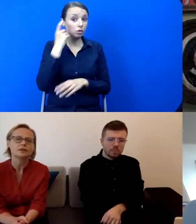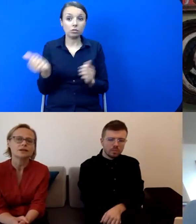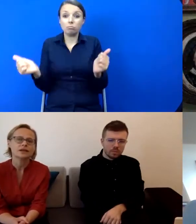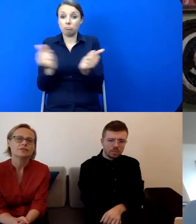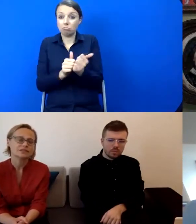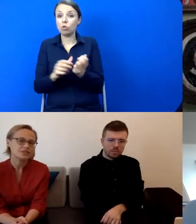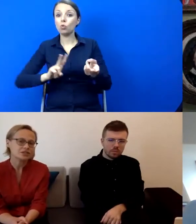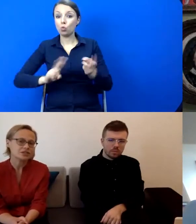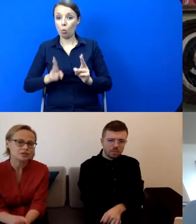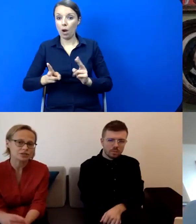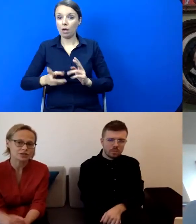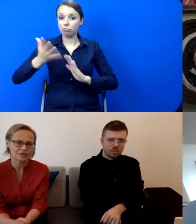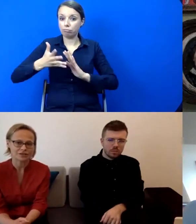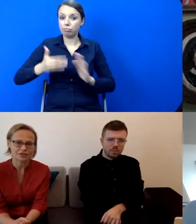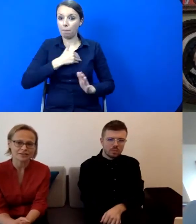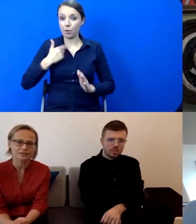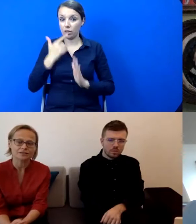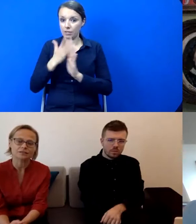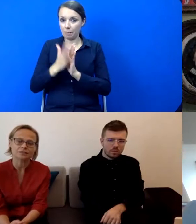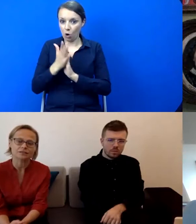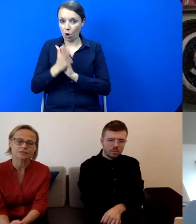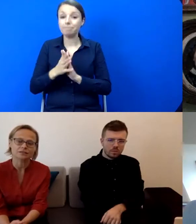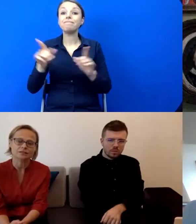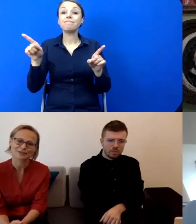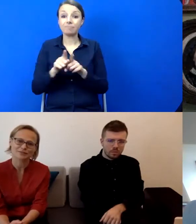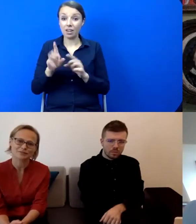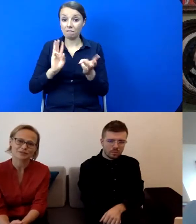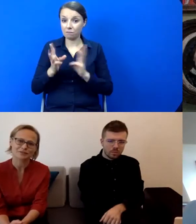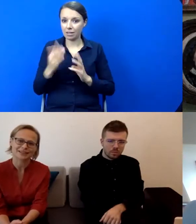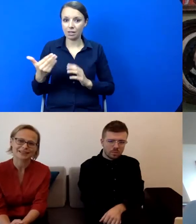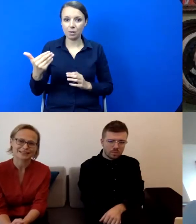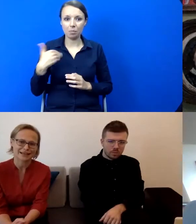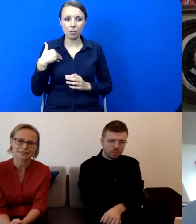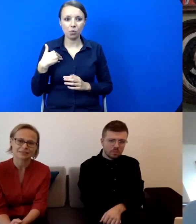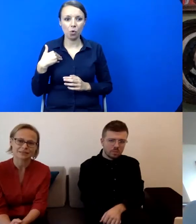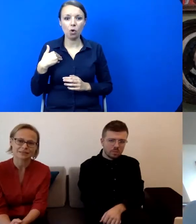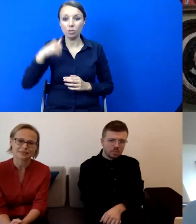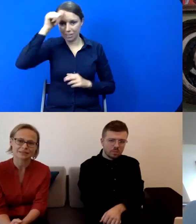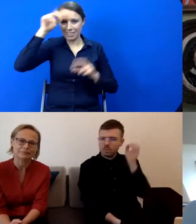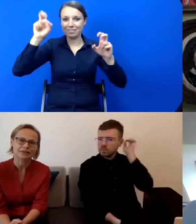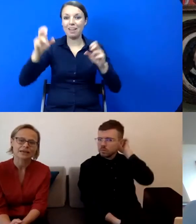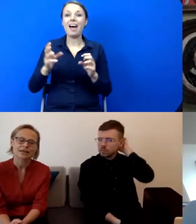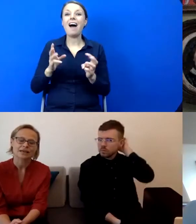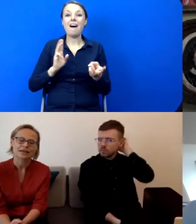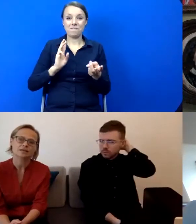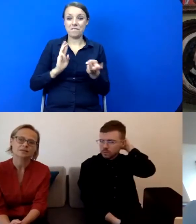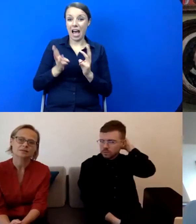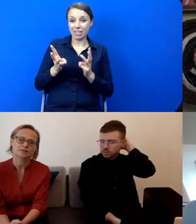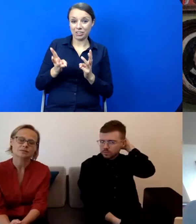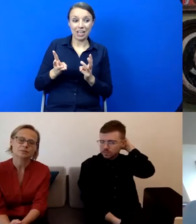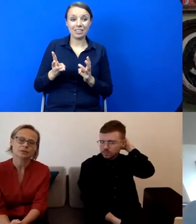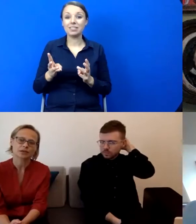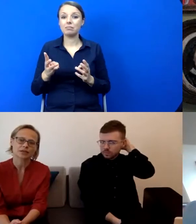W międzyczasie odbyły się też takie warsztaty, pod nazwą Warsztat na Zachęty, który był takim eksperymentem